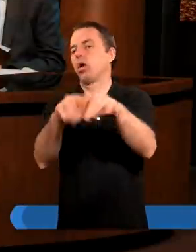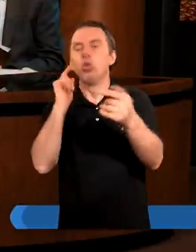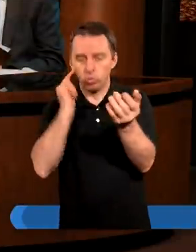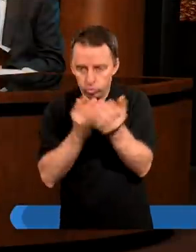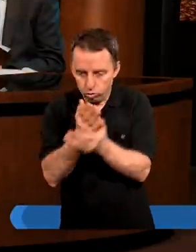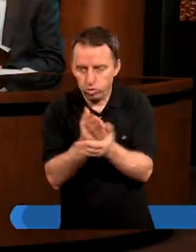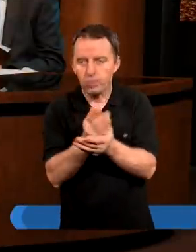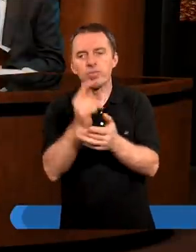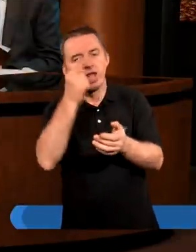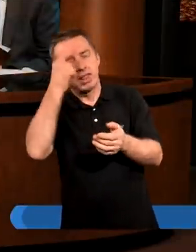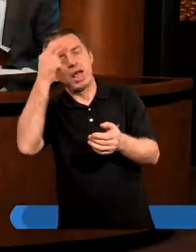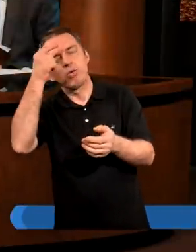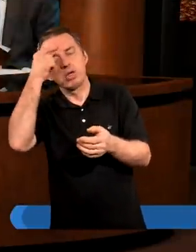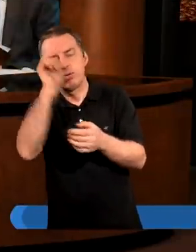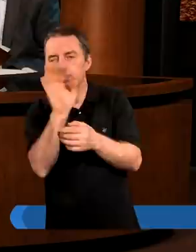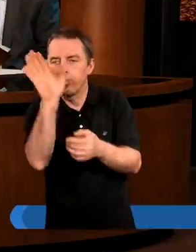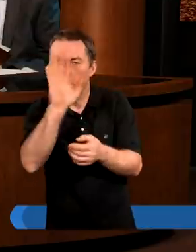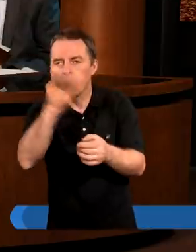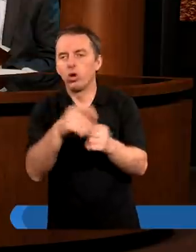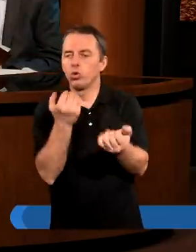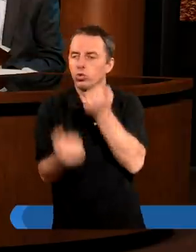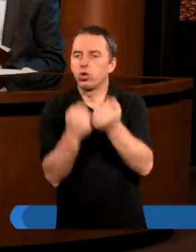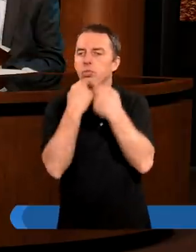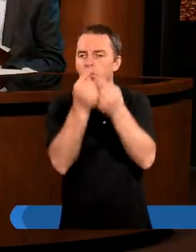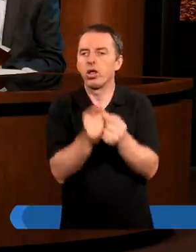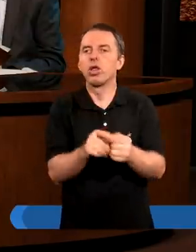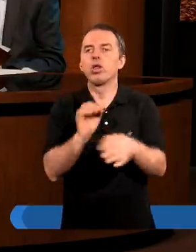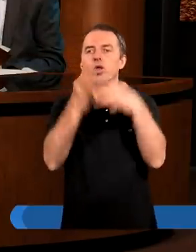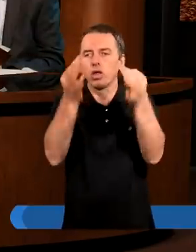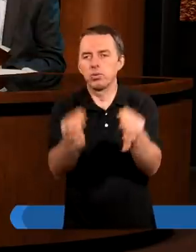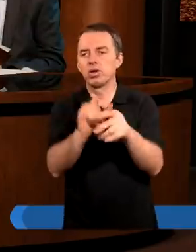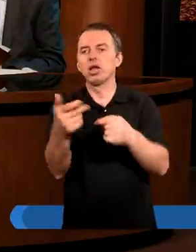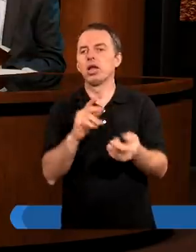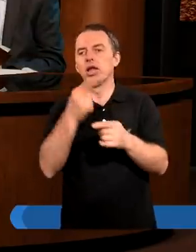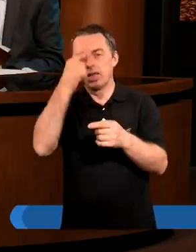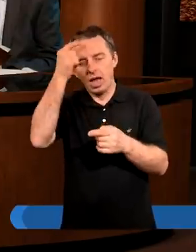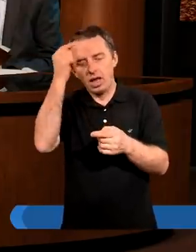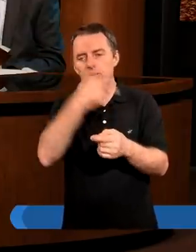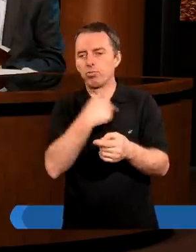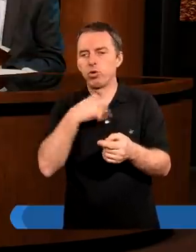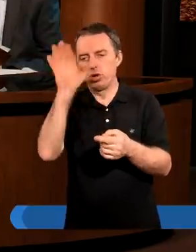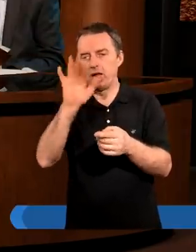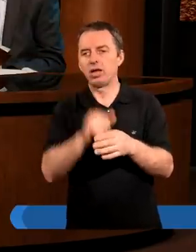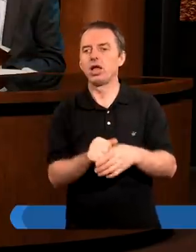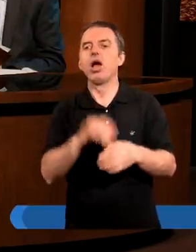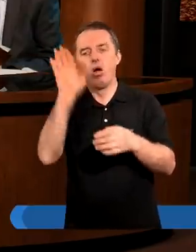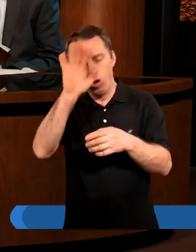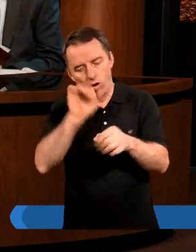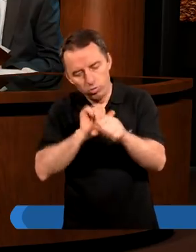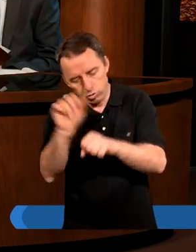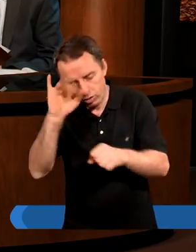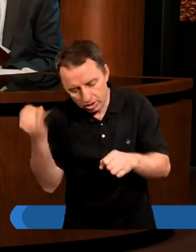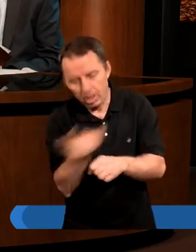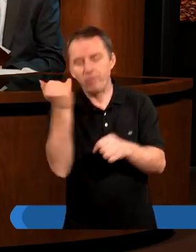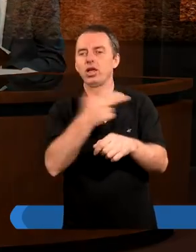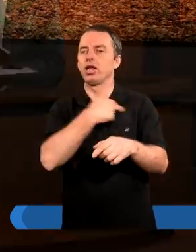Słusznie. Tęsknimy za Bogiem, bo trudno powiedzieć, że Bóg od tej pory zaczął za nami tęsknić. On zawsze jest